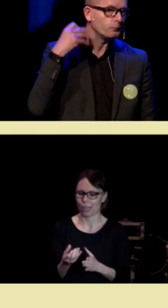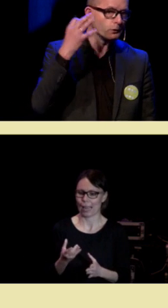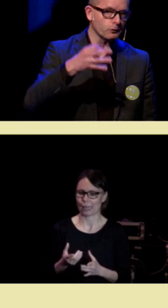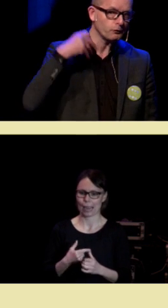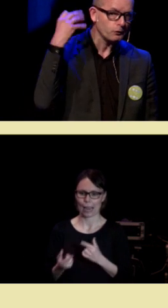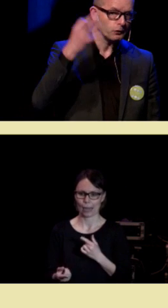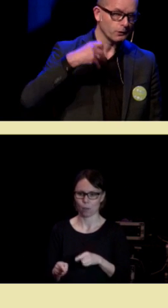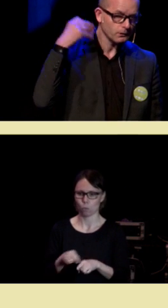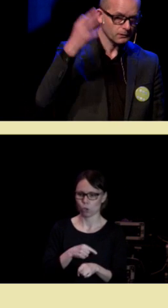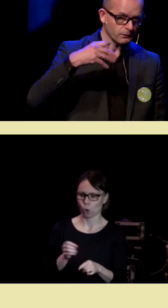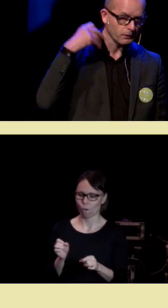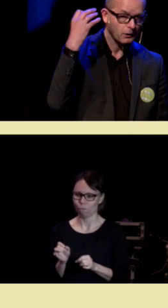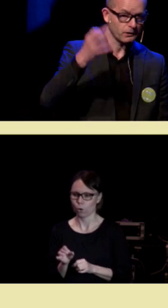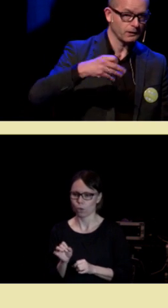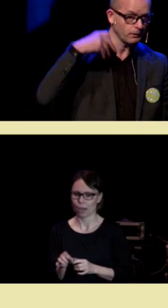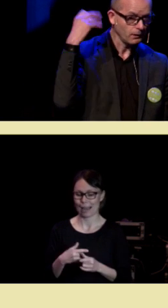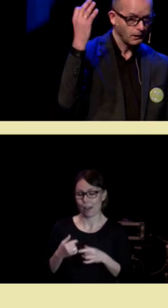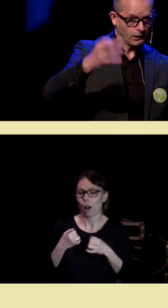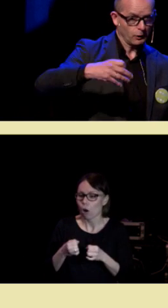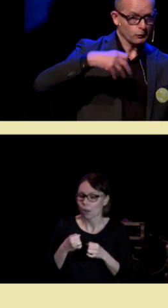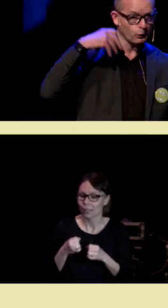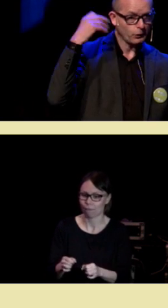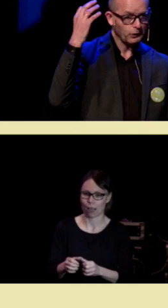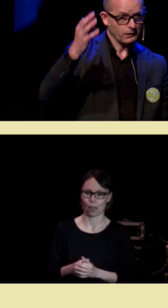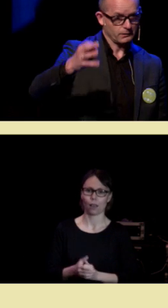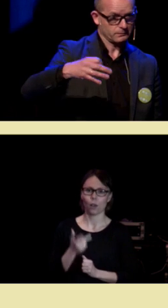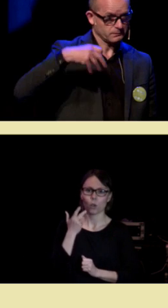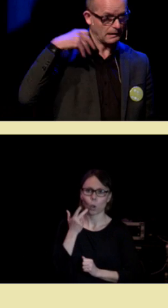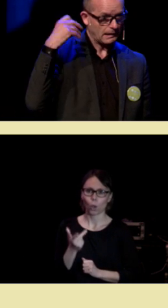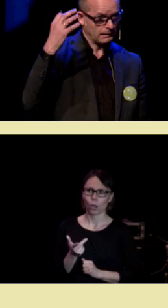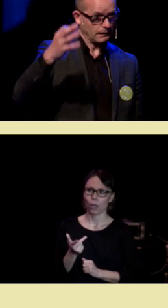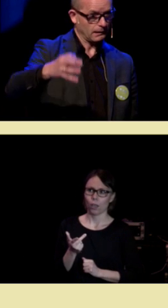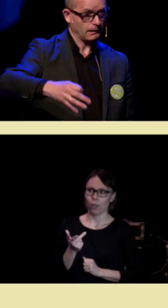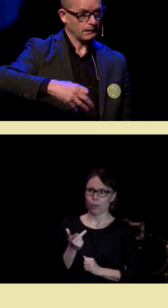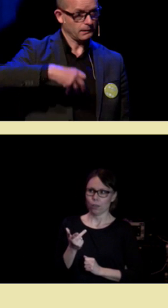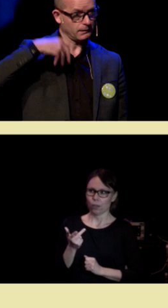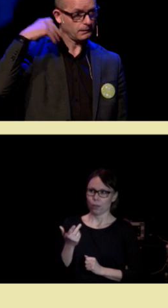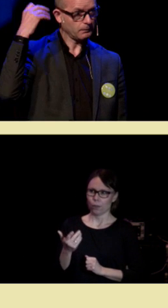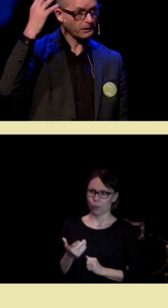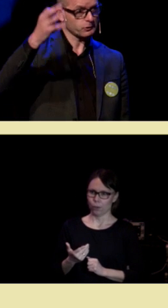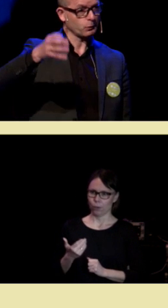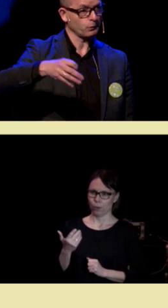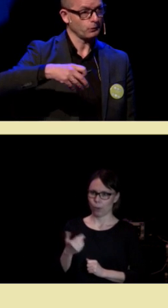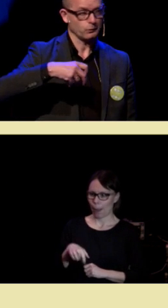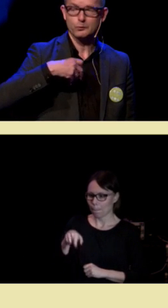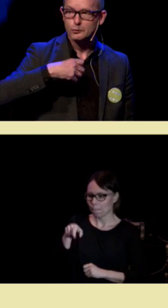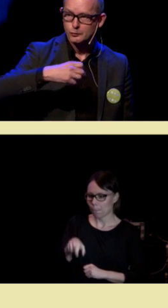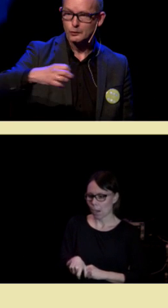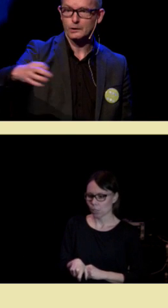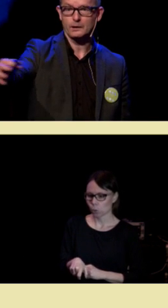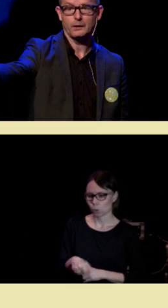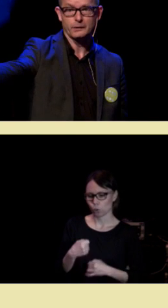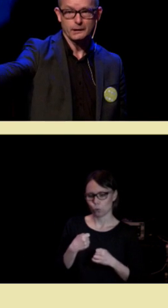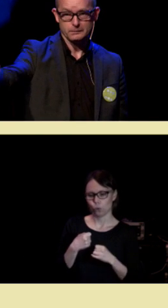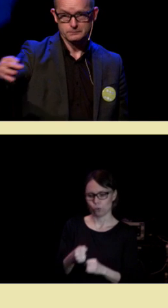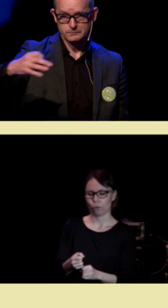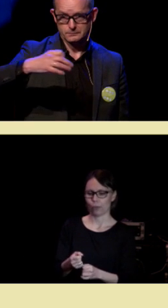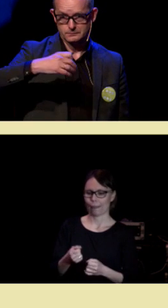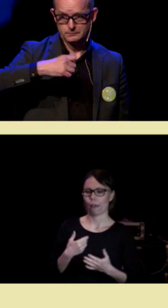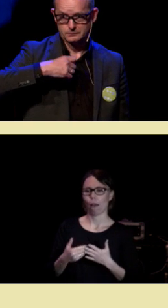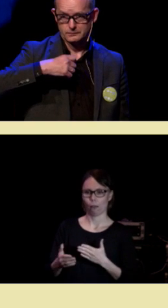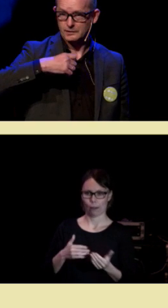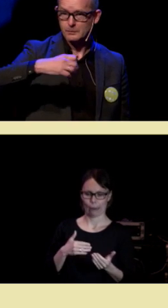eller som begynte å fyre, altså var aktive, når personen utførte en handling.